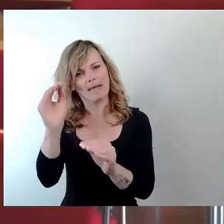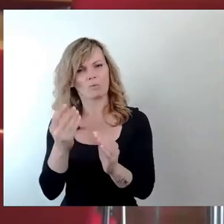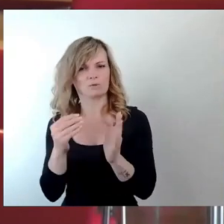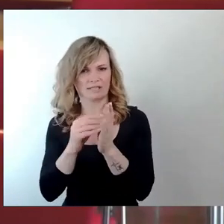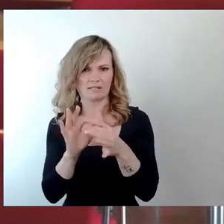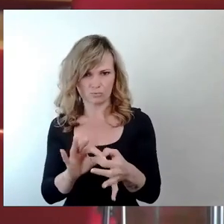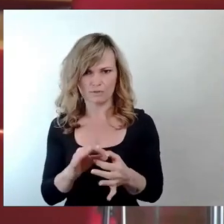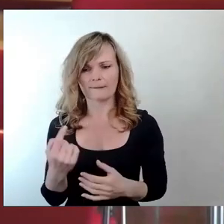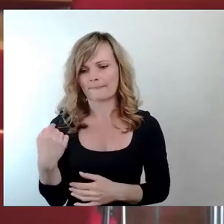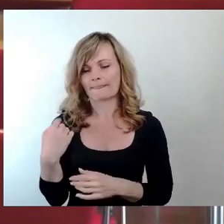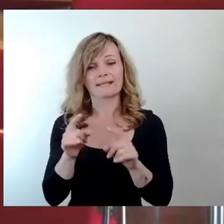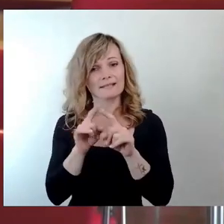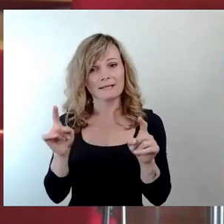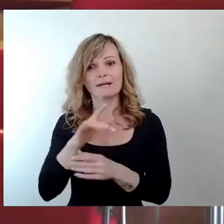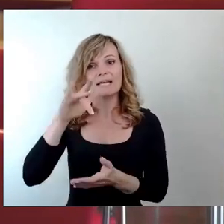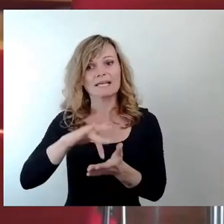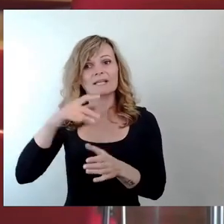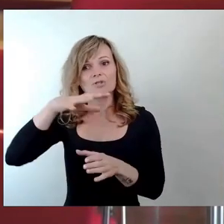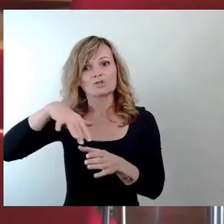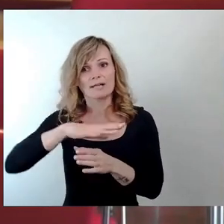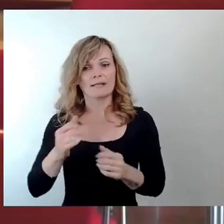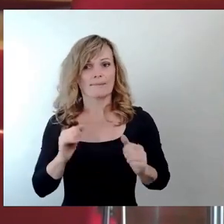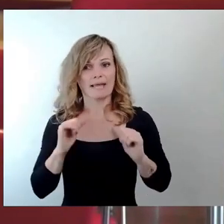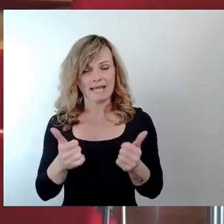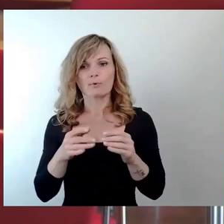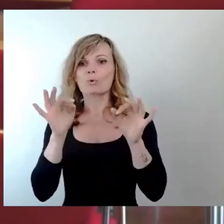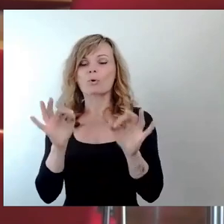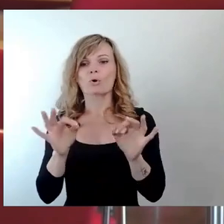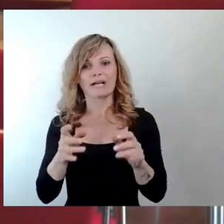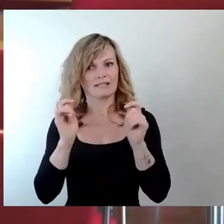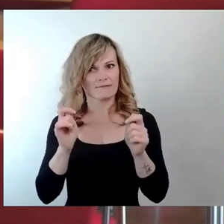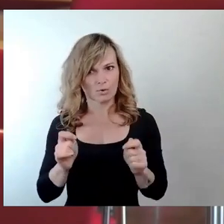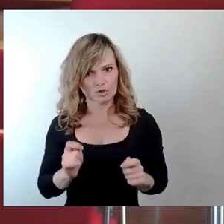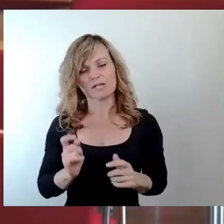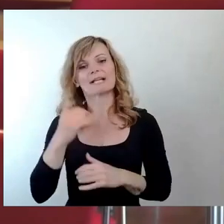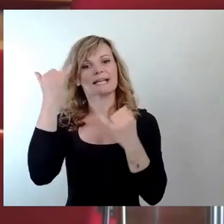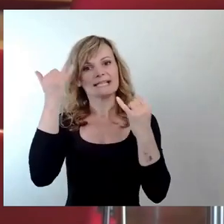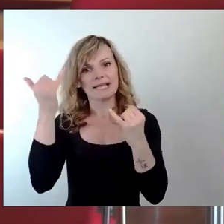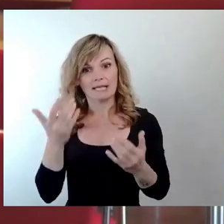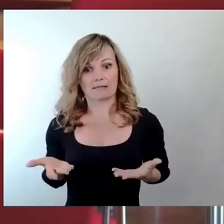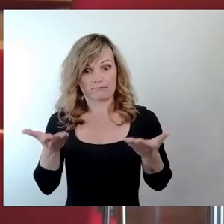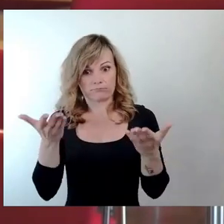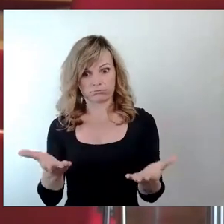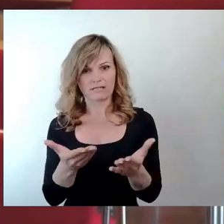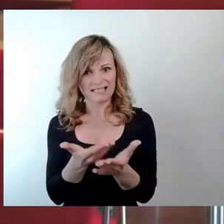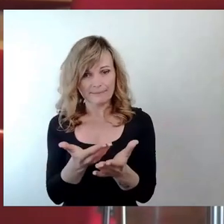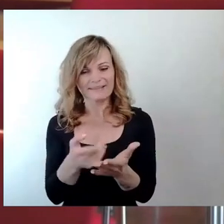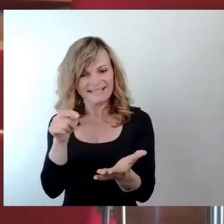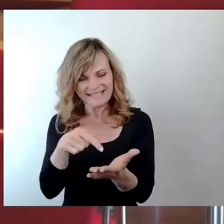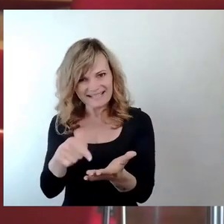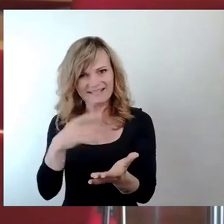gerade zum Thema Innenstadtbelebung eine ganze Reihe von konkreten Vorschlägen, Ideen gibt, die auf dem Tisch liegen. Und ich würde mir wünschen, dass diese also wirklich